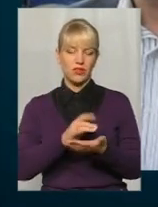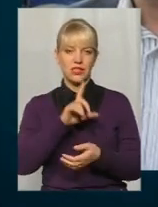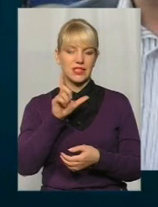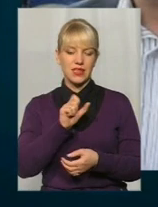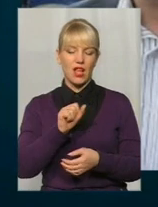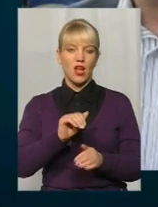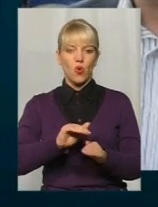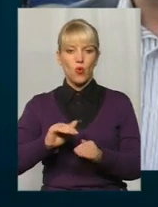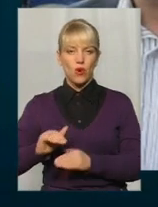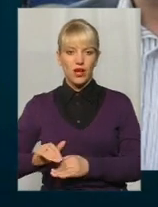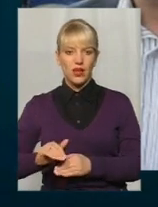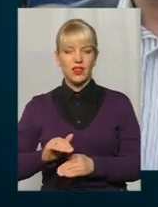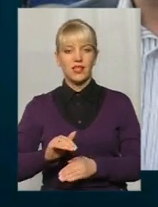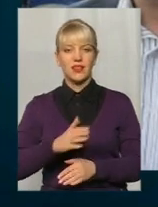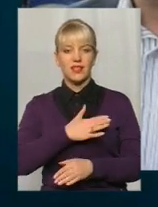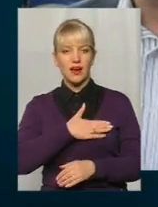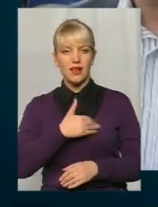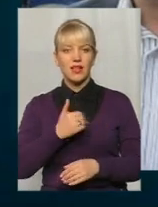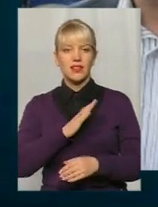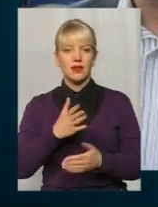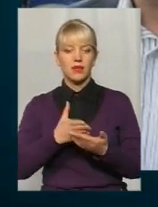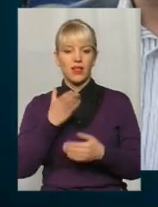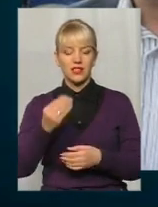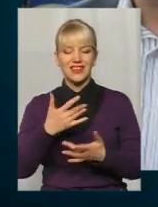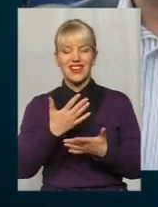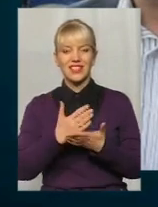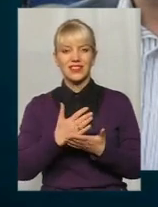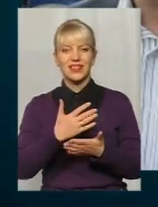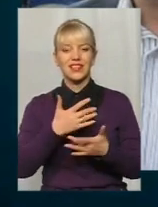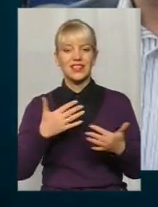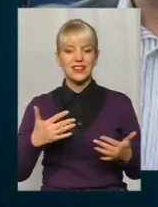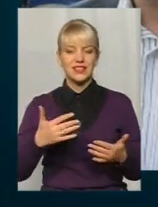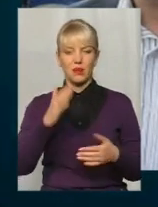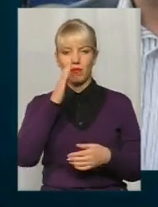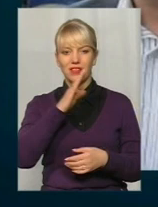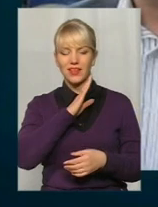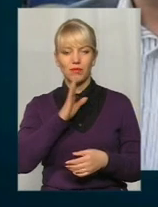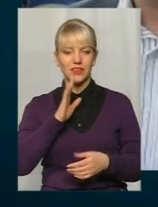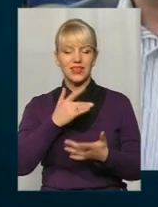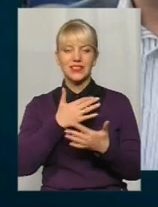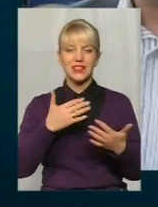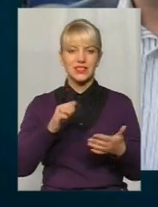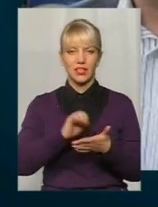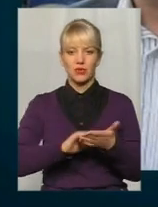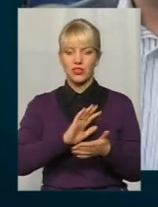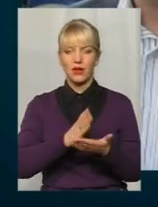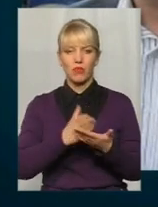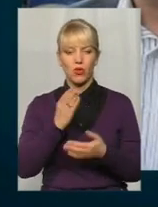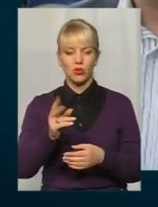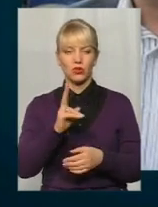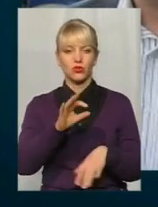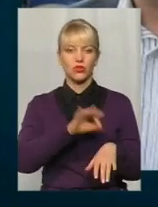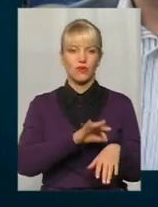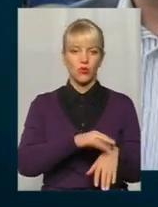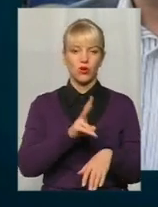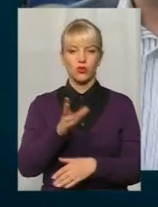ухилення від сплати аліменти. Є різні матері і батьки, і з різних причин вони не сплачують аліменти. Хтось хворий,